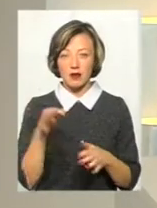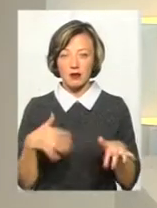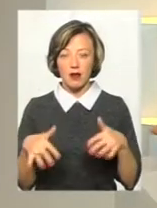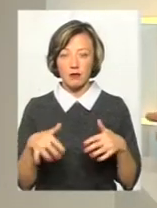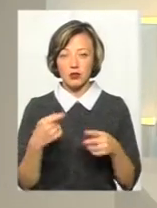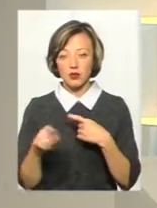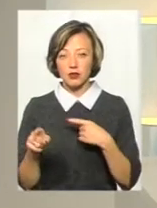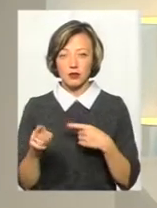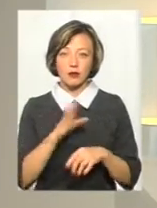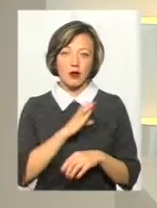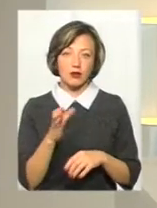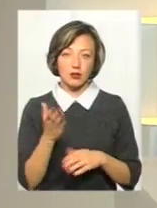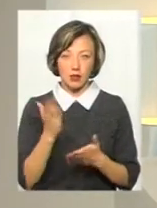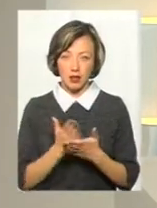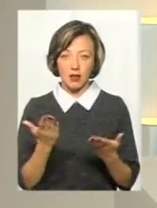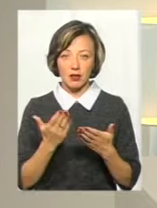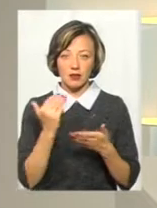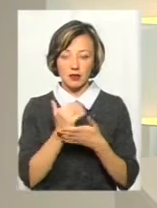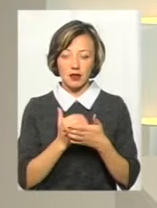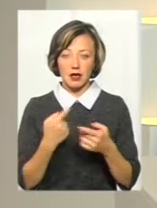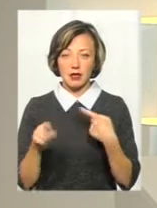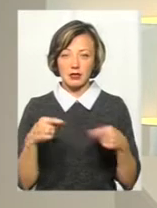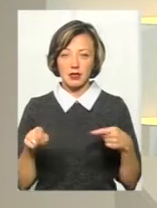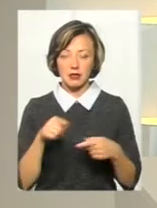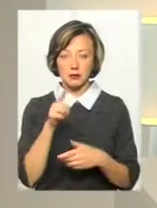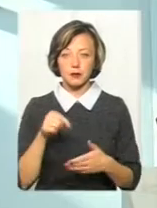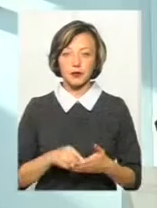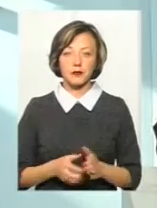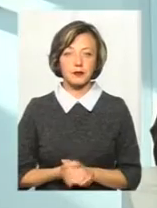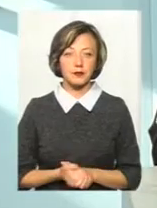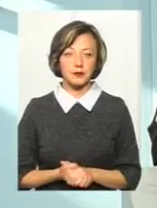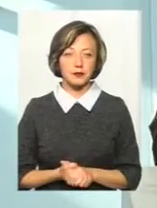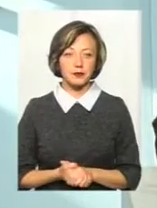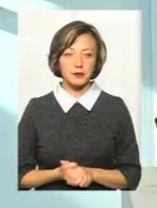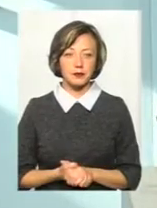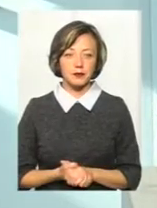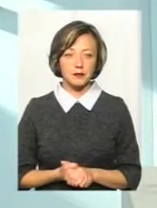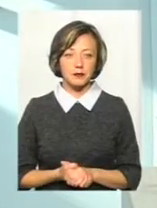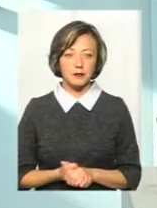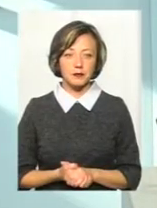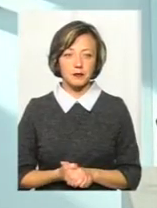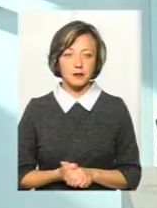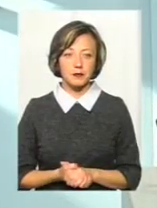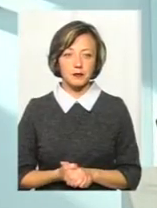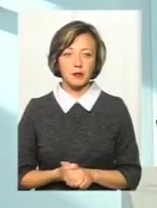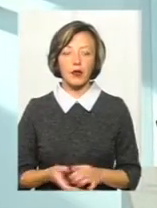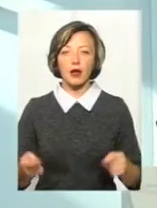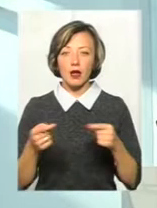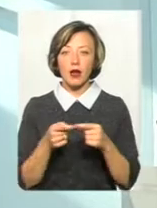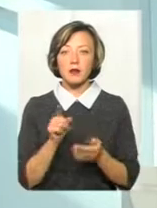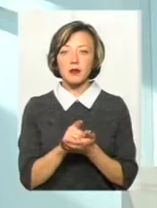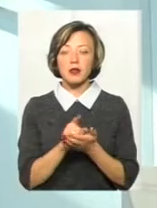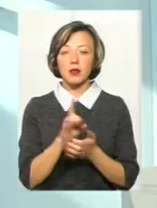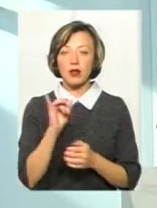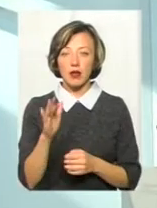слабших, інші багатших. Є якась в цьому різниця? Ну, якраз пенсіонерів небагато в нас випадків. Просто